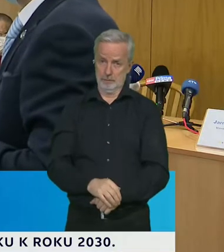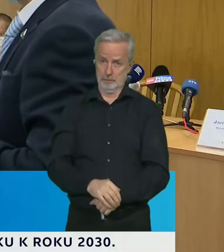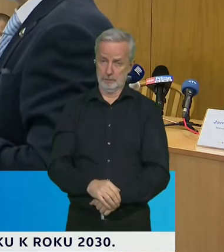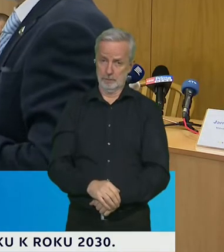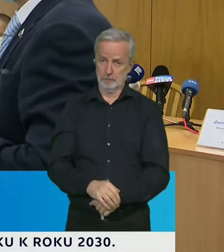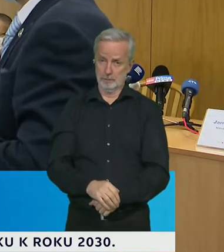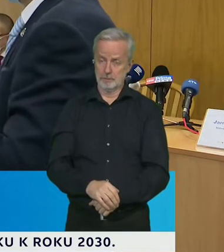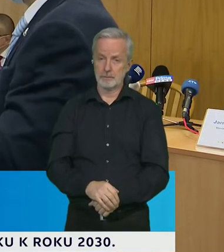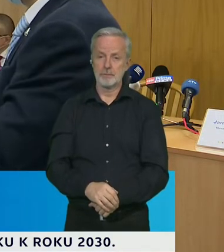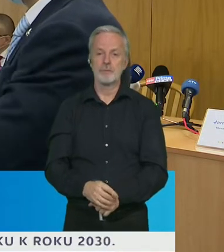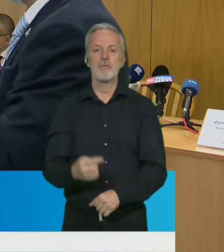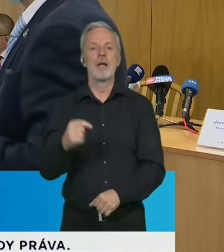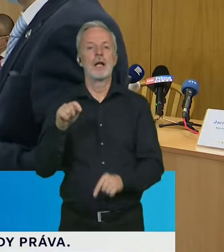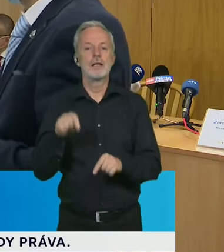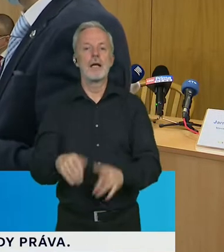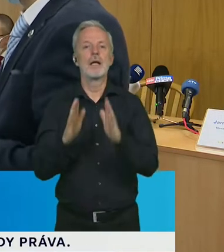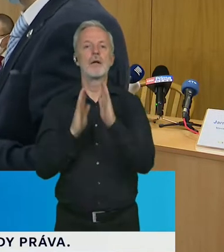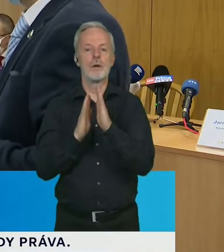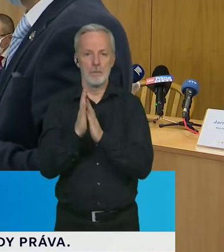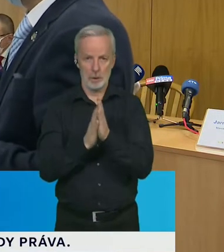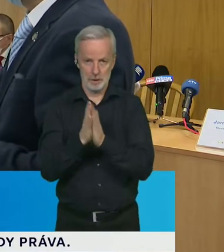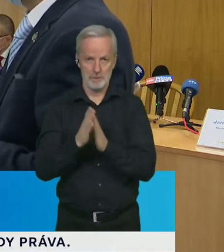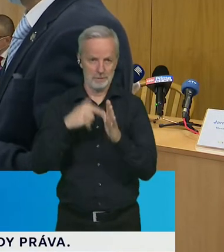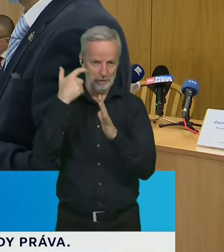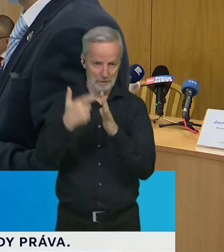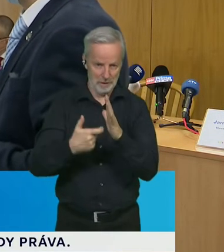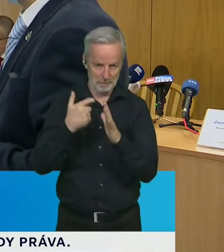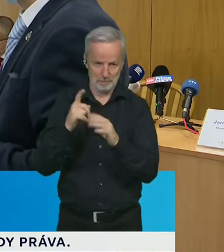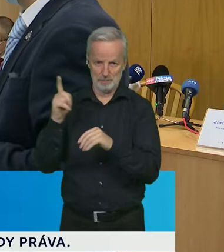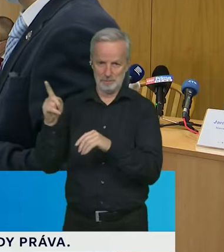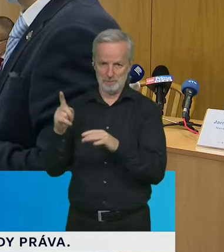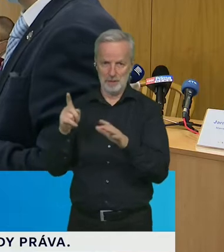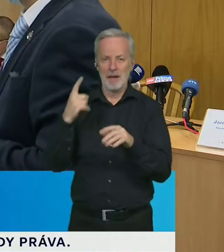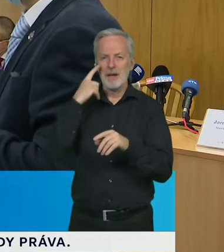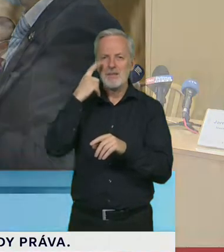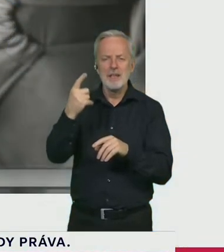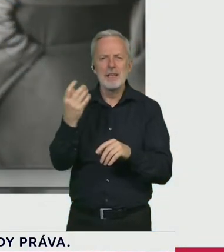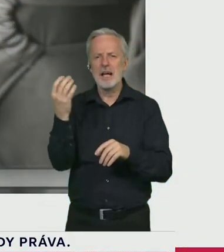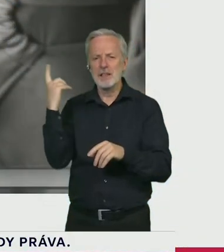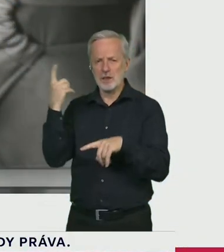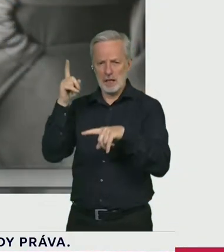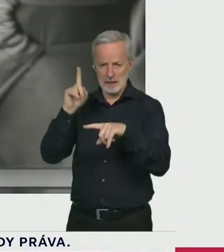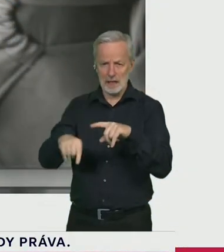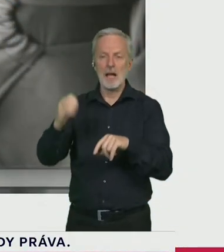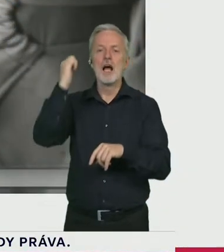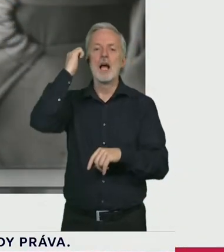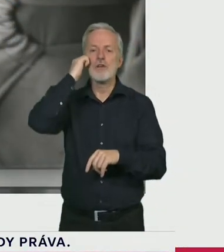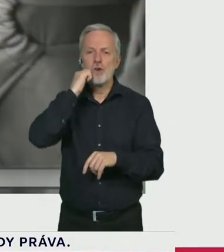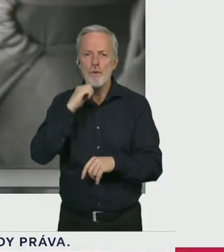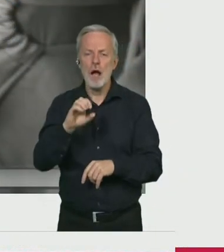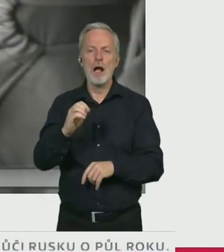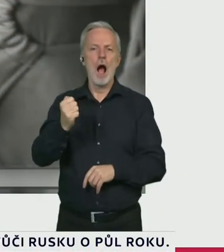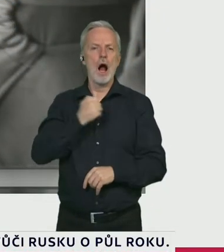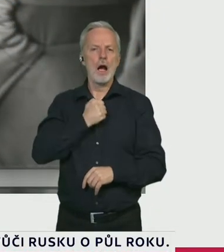Já vás poprosím o spuštění animace. Tady vidíte, co se děje, když zakašle nebo prudce vydechne člověk,